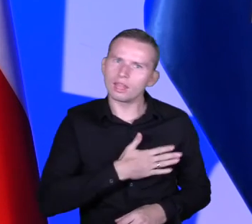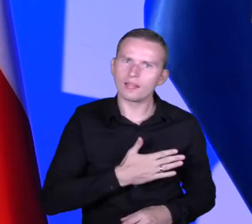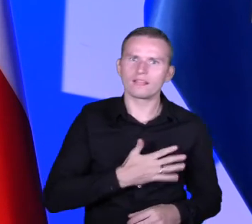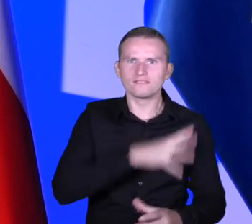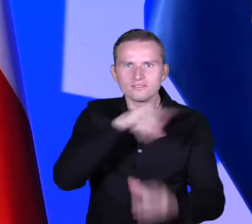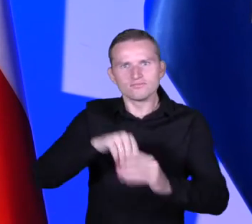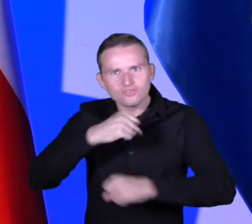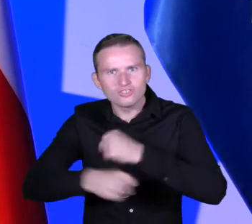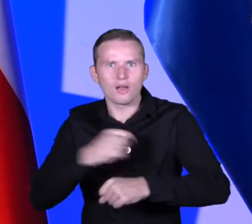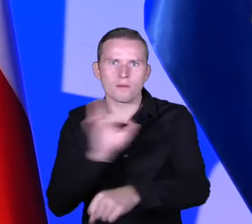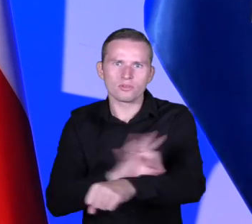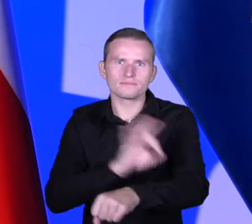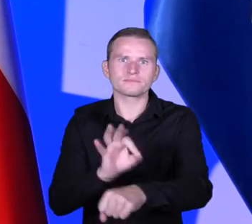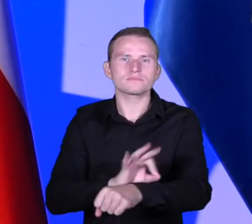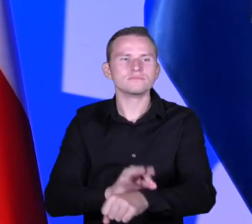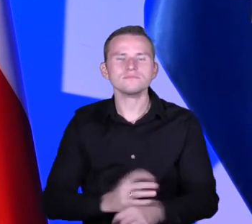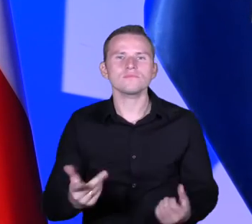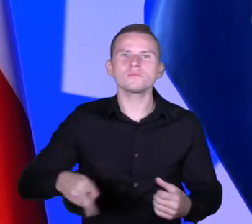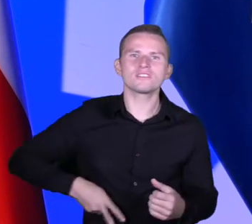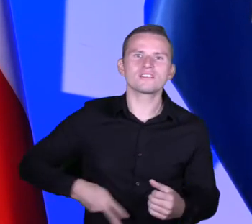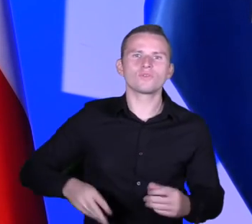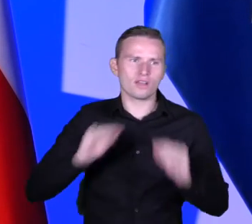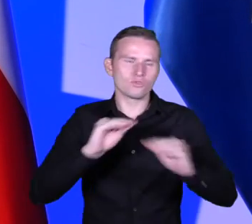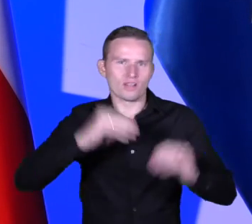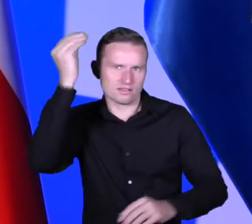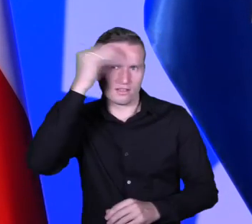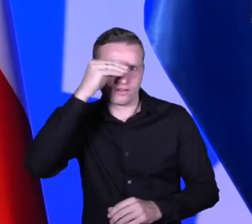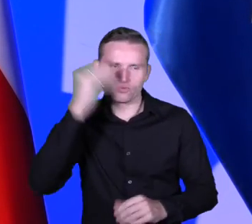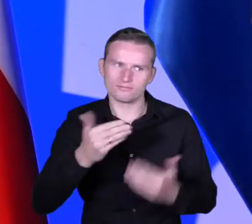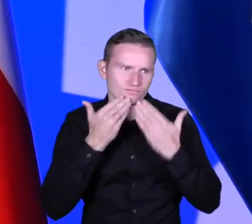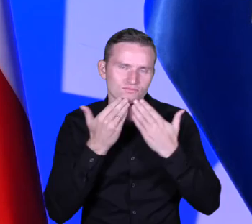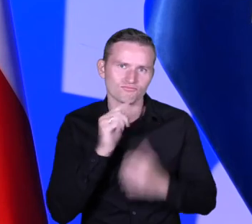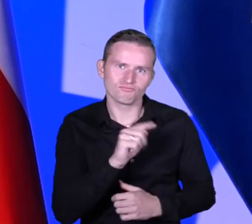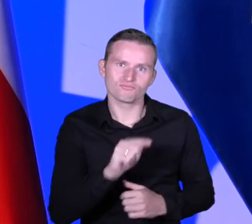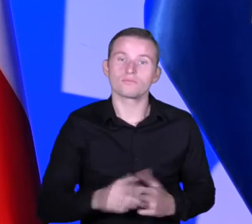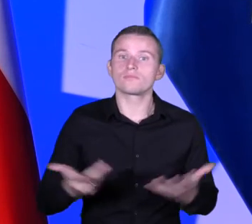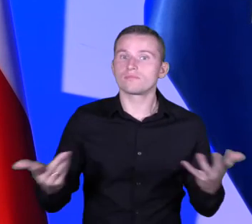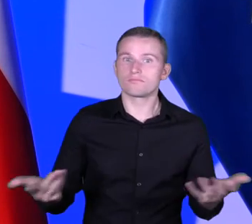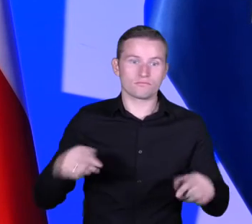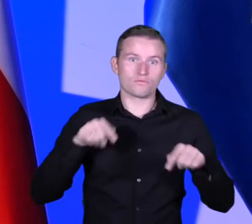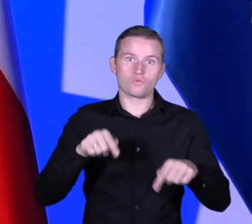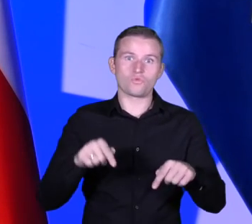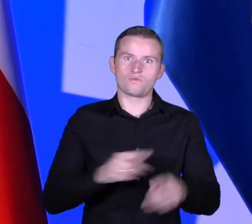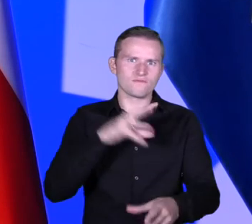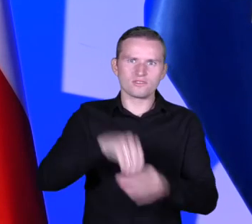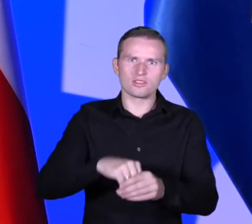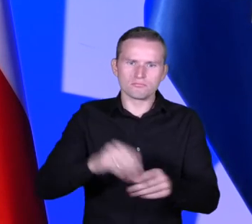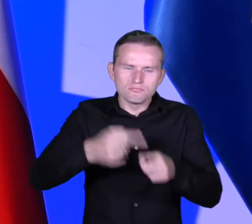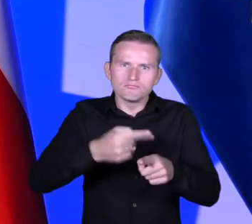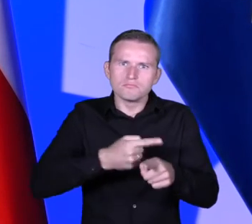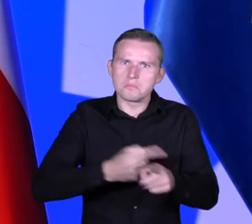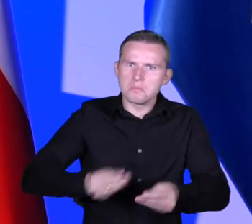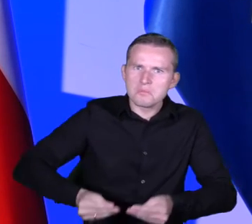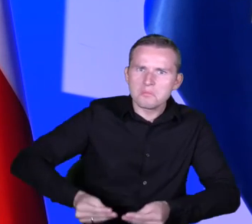Ministerstwa Edukacji i Nauki. Cieszymy się, że jego elementy stopniowo pojawiają się też w systemie w większej skali